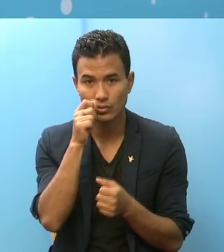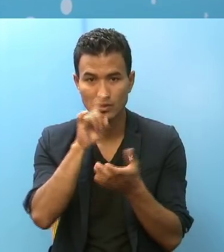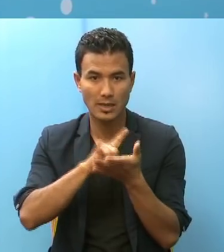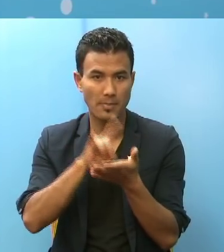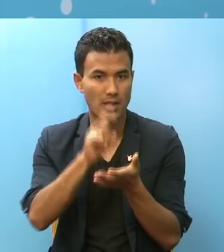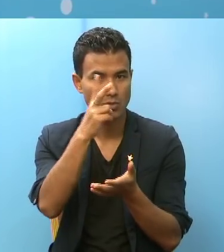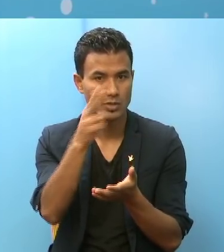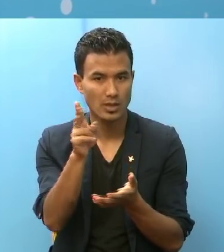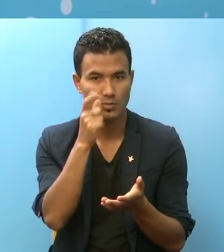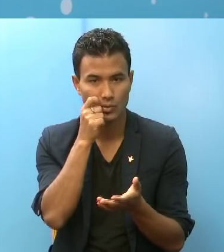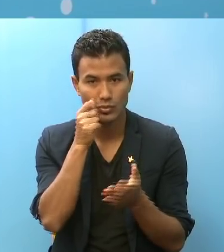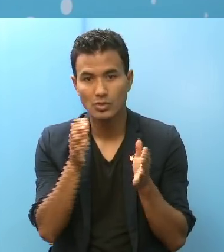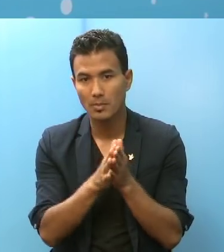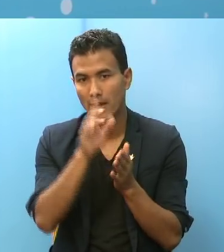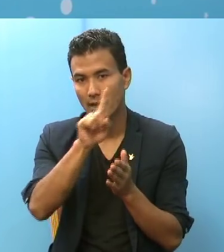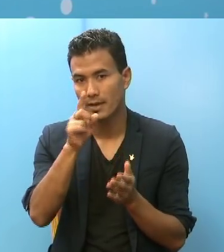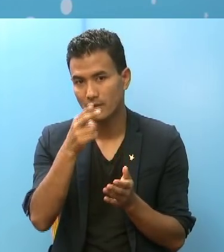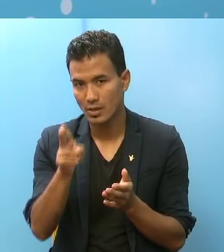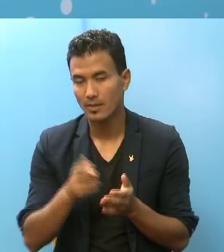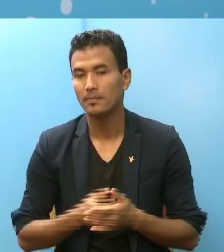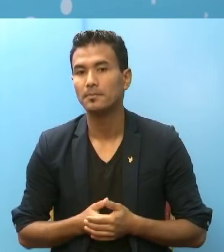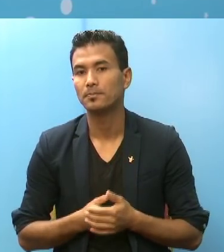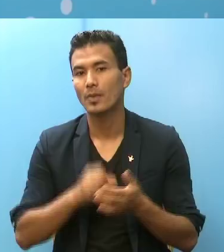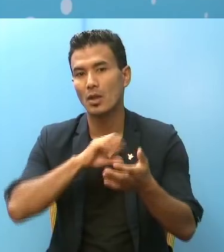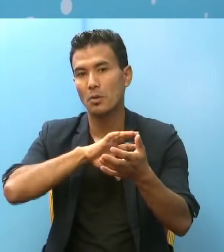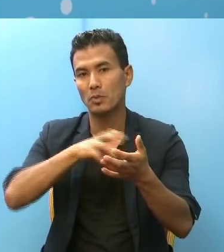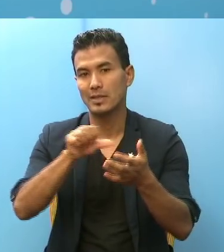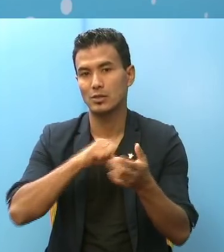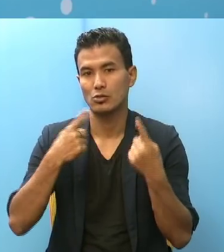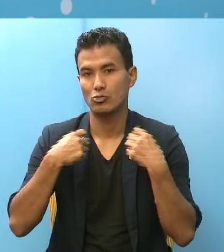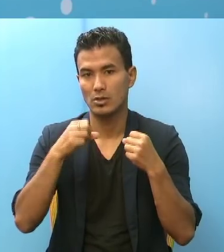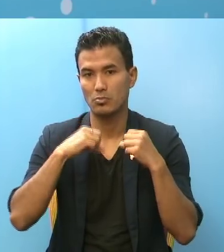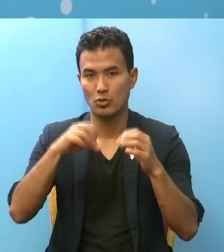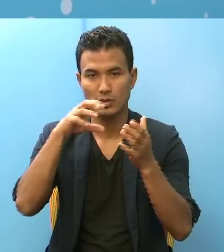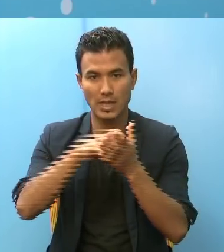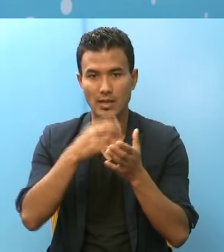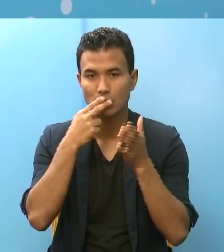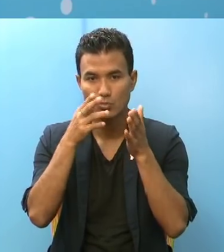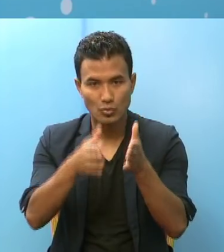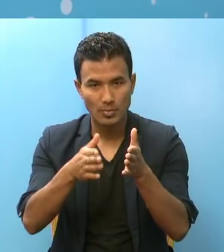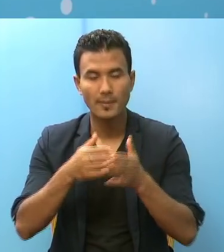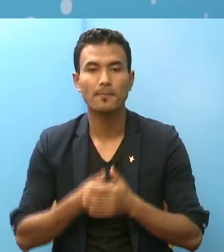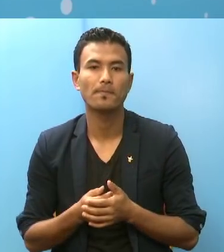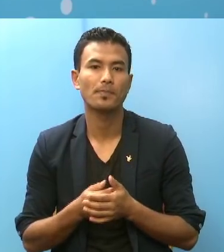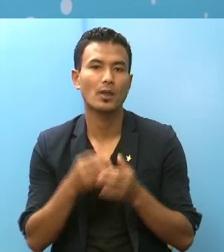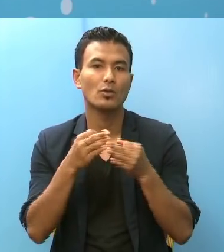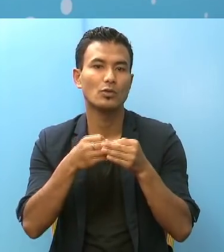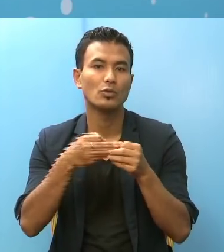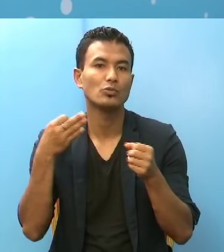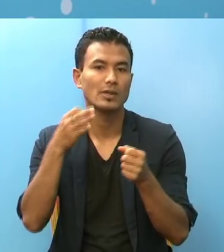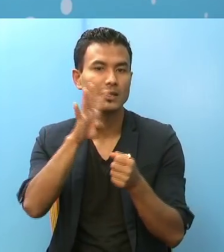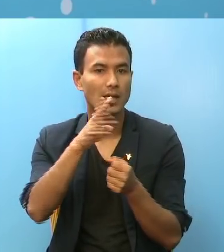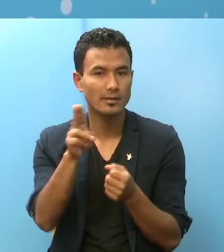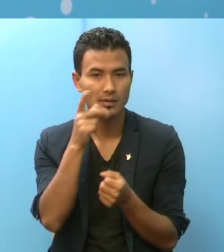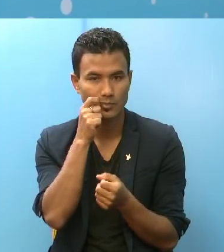जापा का 2 जना पुरूष गरी 31 जना प्रादेशिक जनस्वास्त्य पर्योक साला जनक पूर मां धनुशा का 4